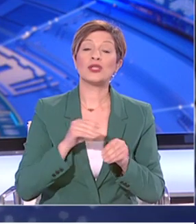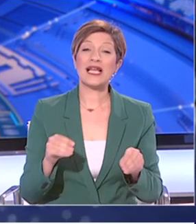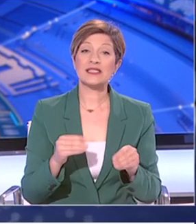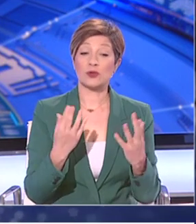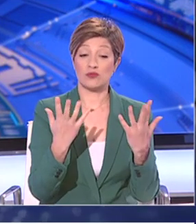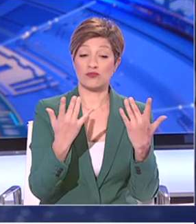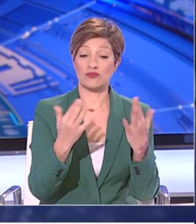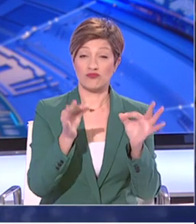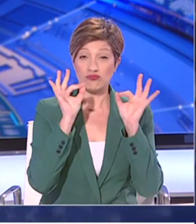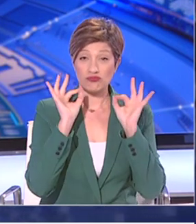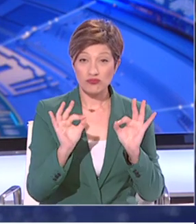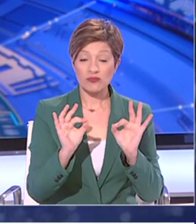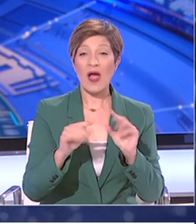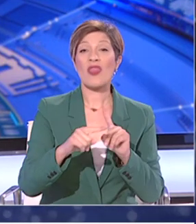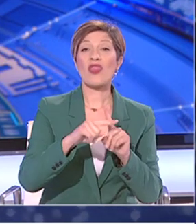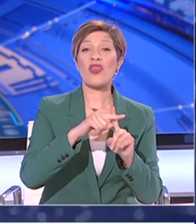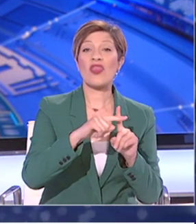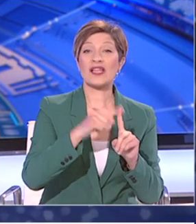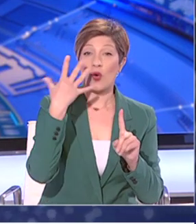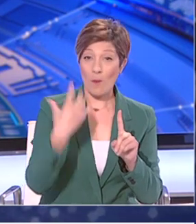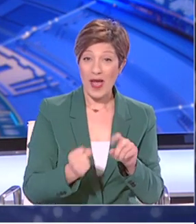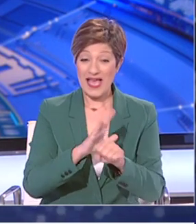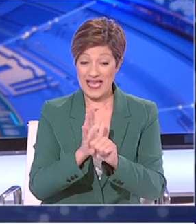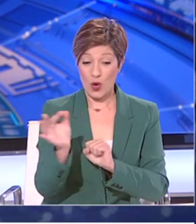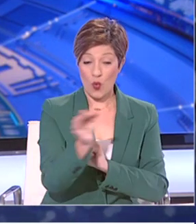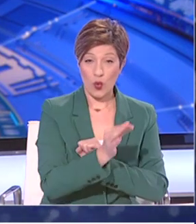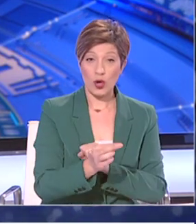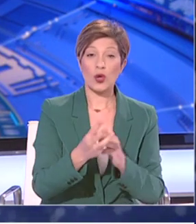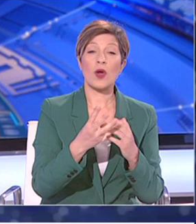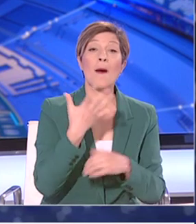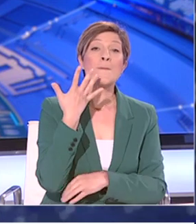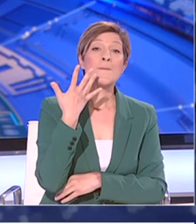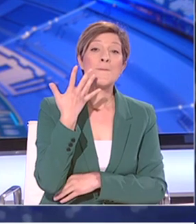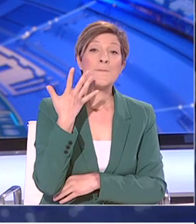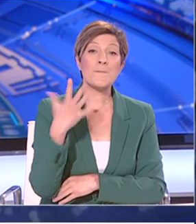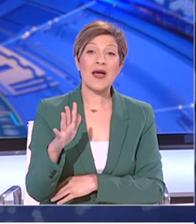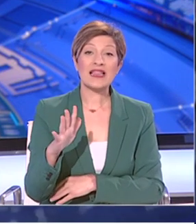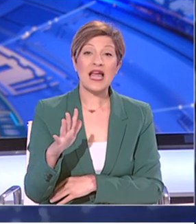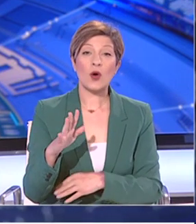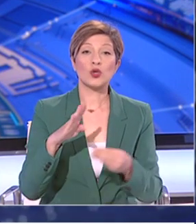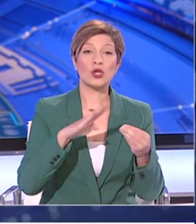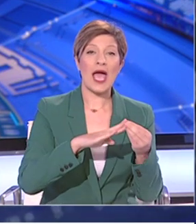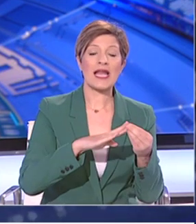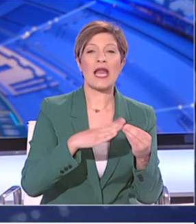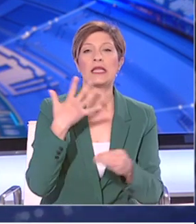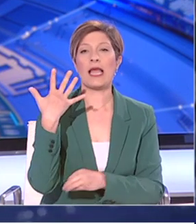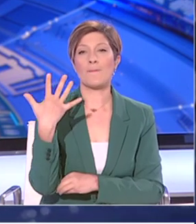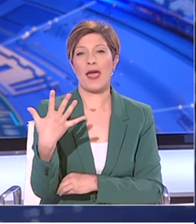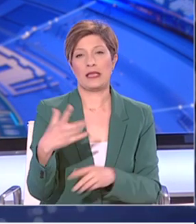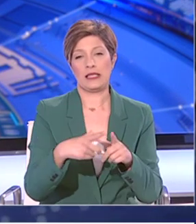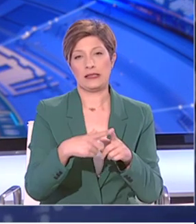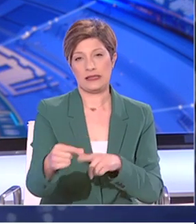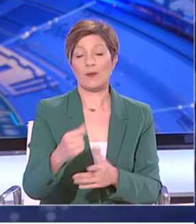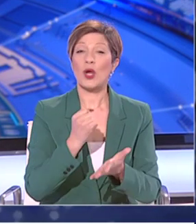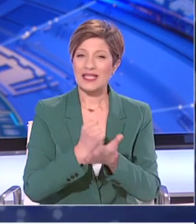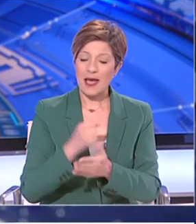ο συνολικός αριθμός των θετικών κρούσματων ανήρθεν στα 595, περιλαμβανωμένων